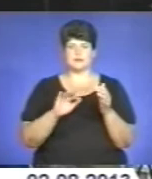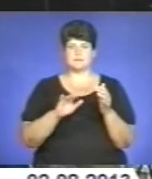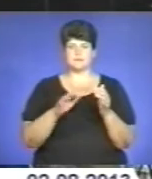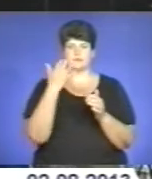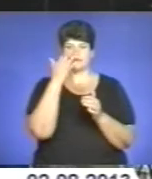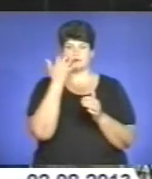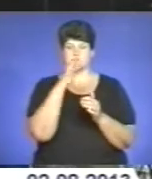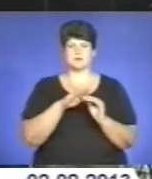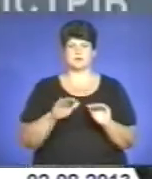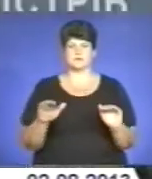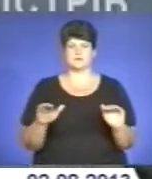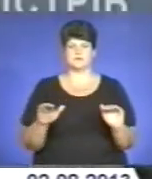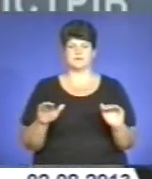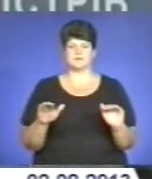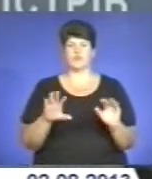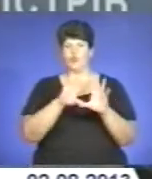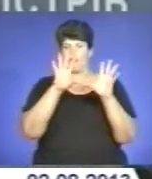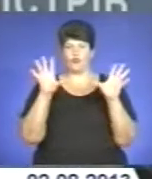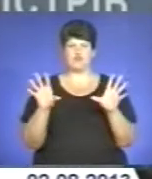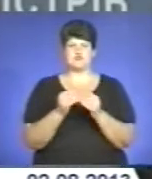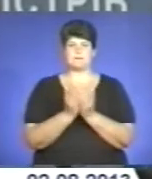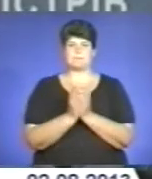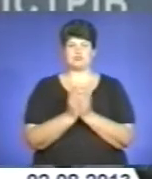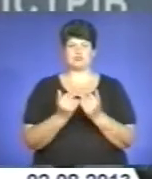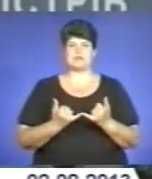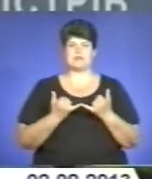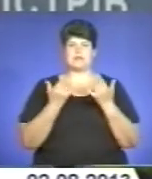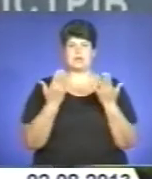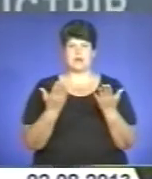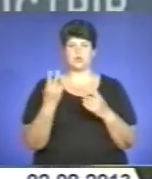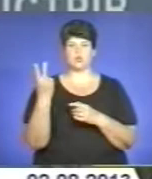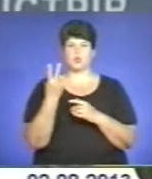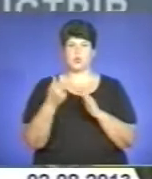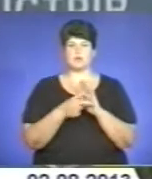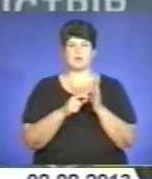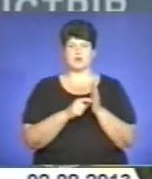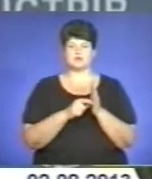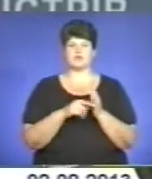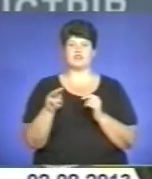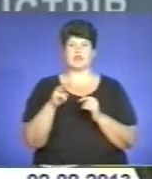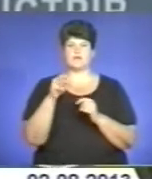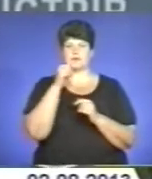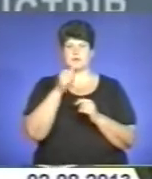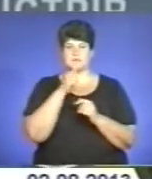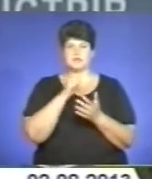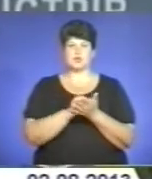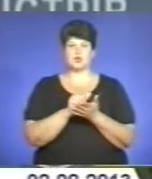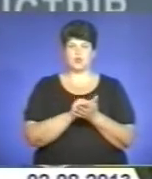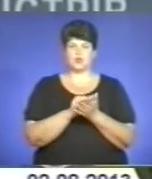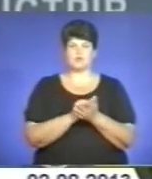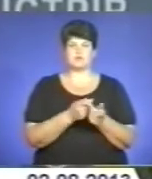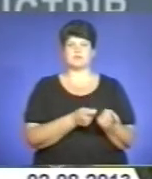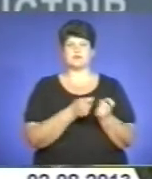незрячі дітлахи. Всі підручники для другого класу в травні місяці надруковані і